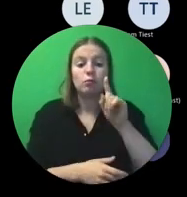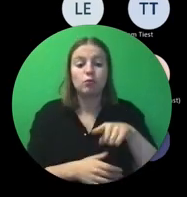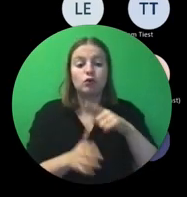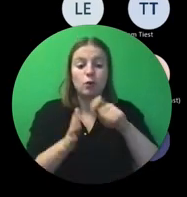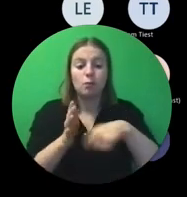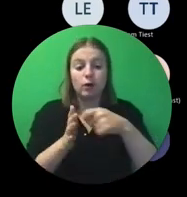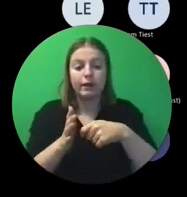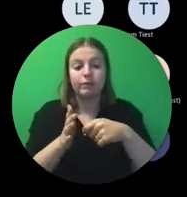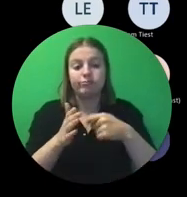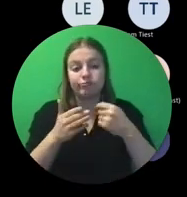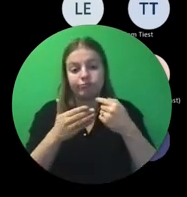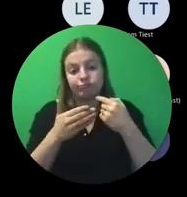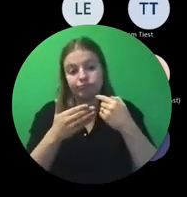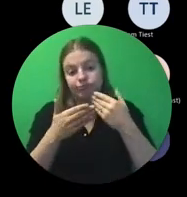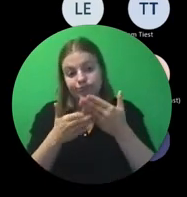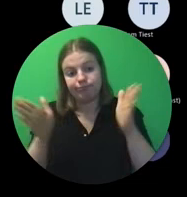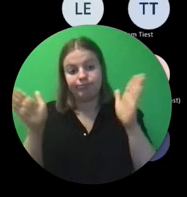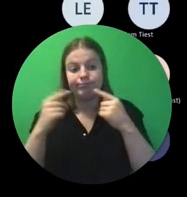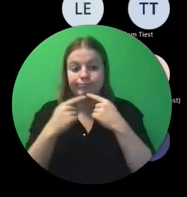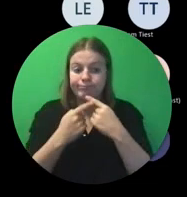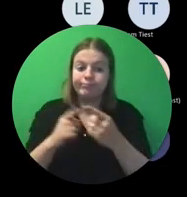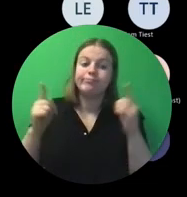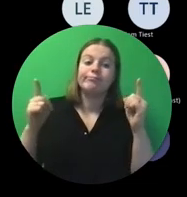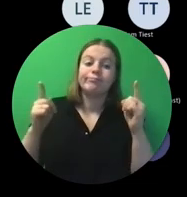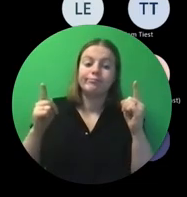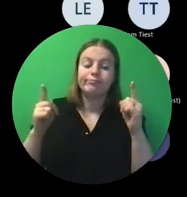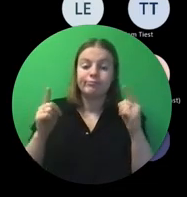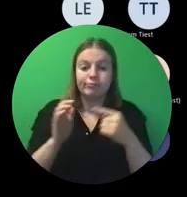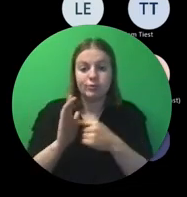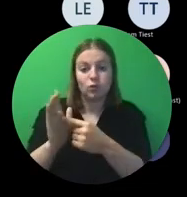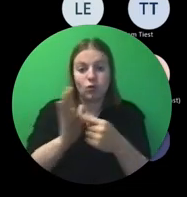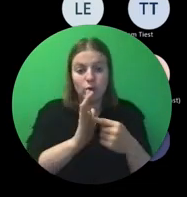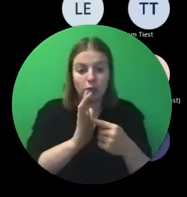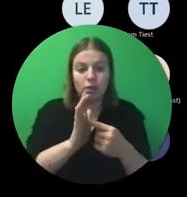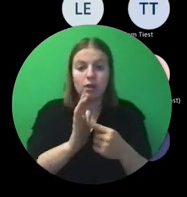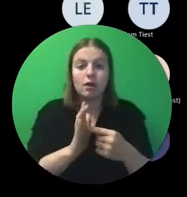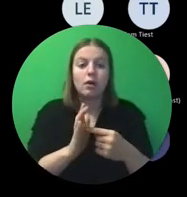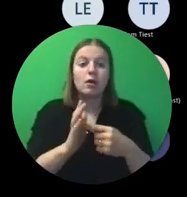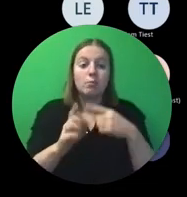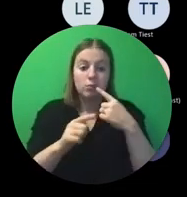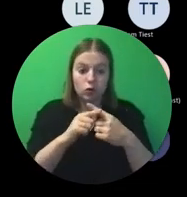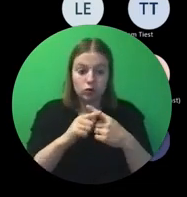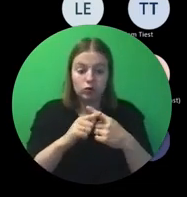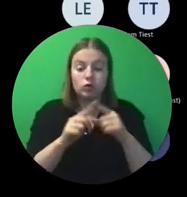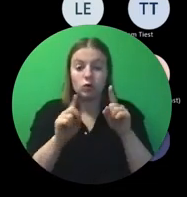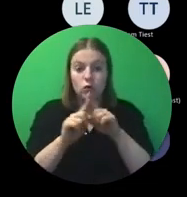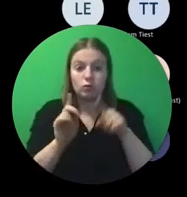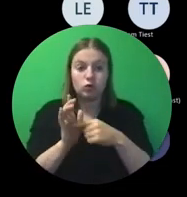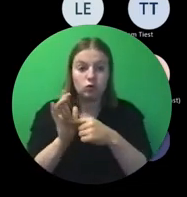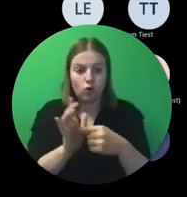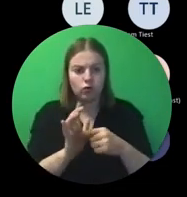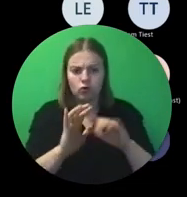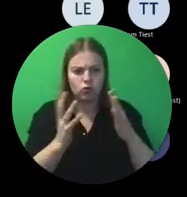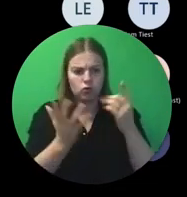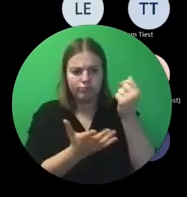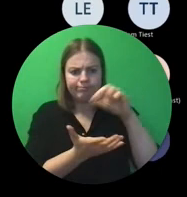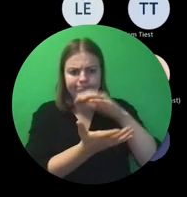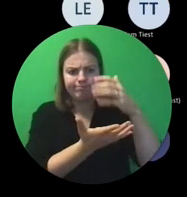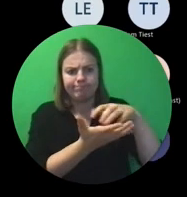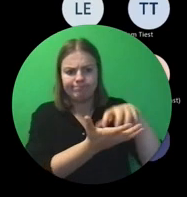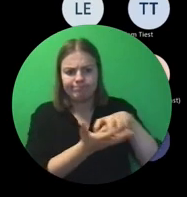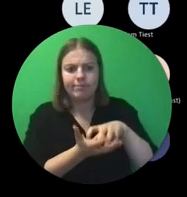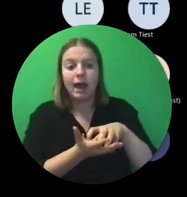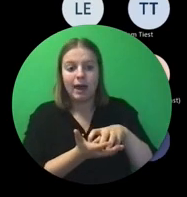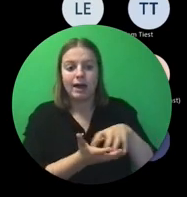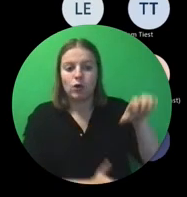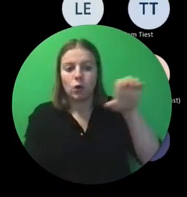bekend te maken en meteen ook zichtbaarheid te geven aan het feit dat die financiering daarvan van Europa